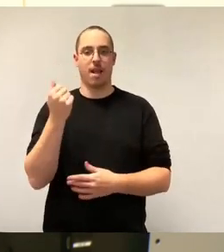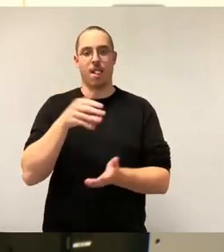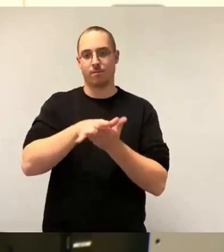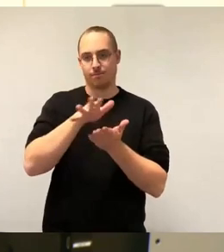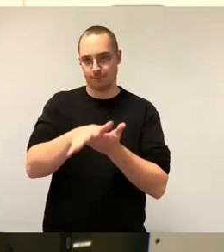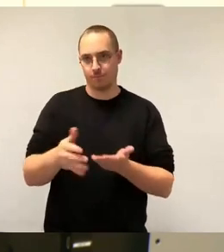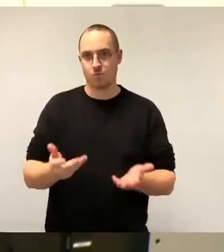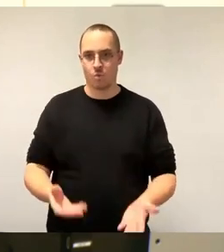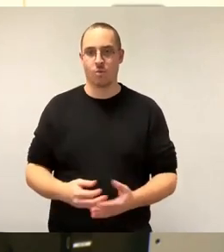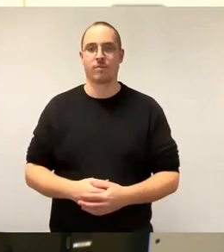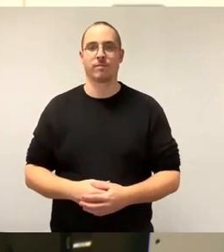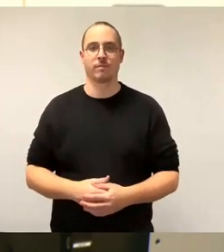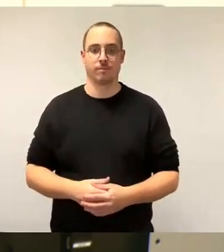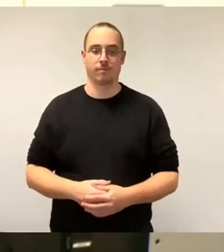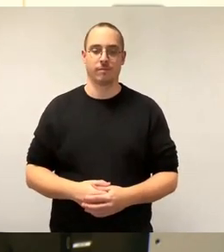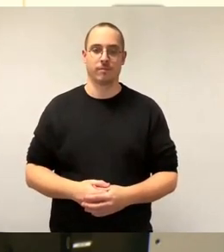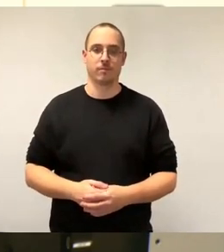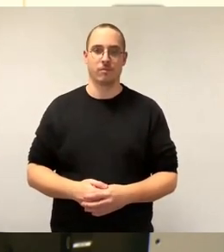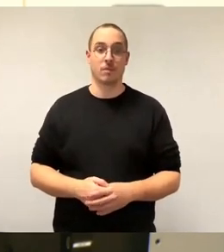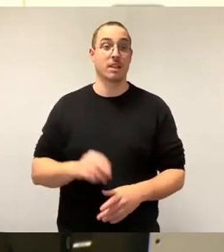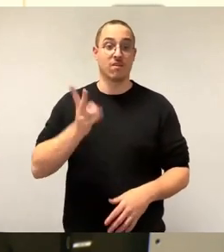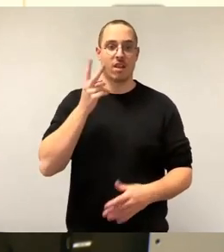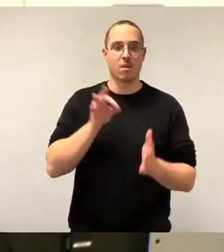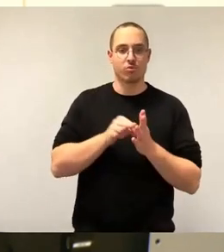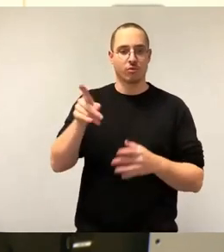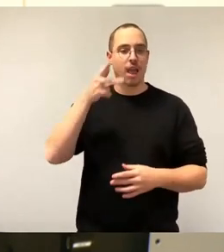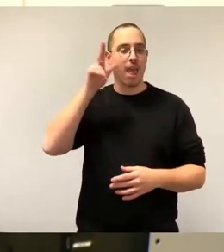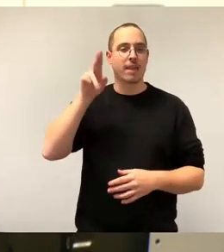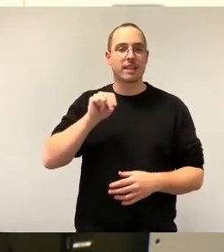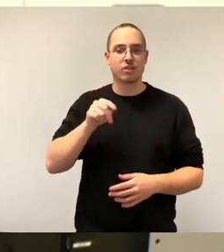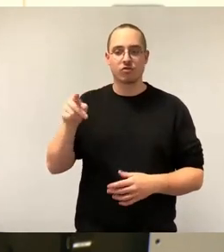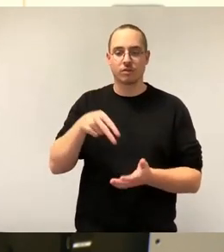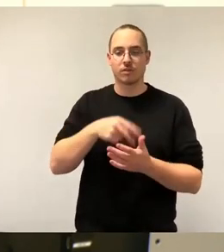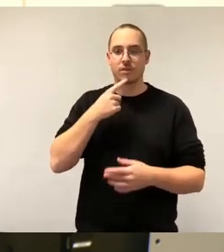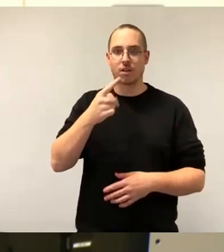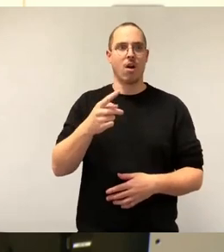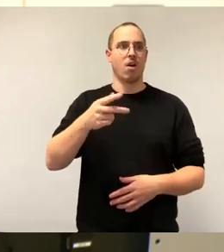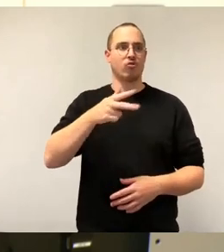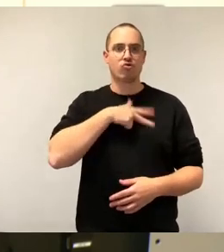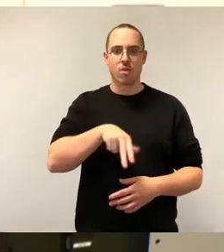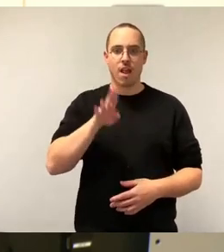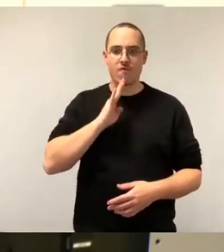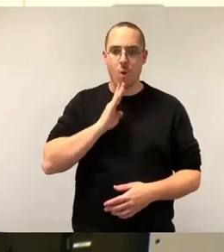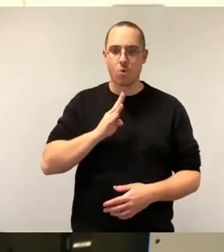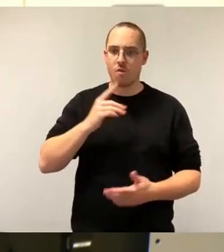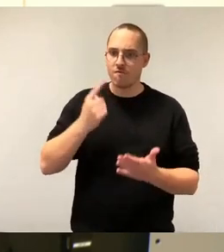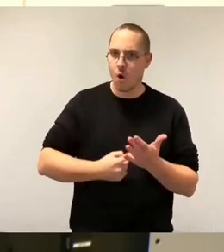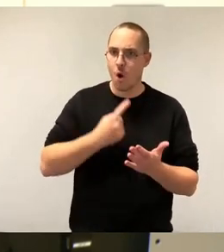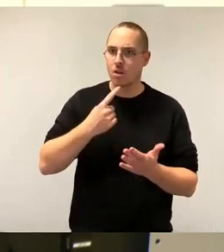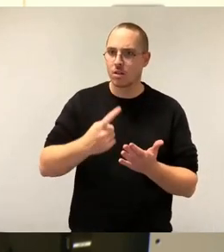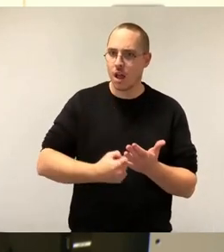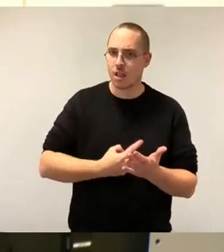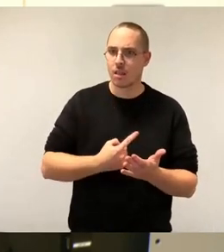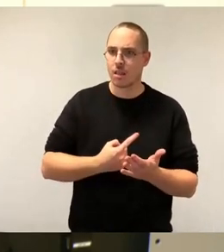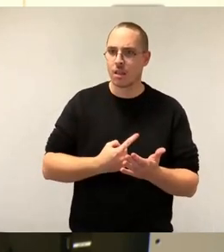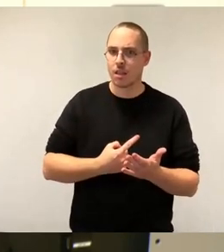Herr Mietzsche stellt sich hierher und sagt, das ist ja unerhört. Jetzt fördern wir also schon den Bau von Sozialwohnungen. Schon immer wurde der Bau von Sozialwohnungen